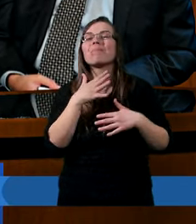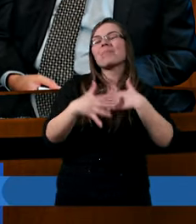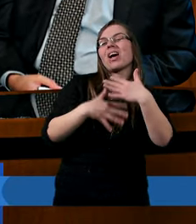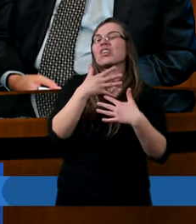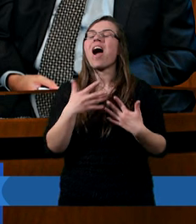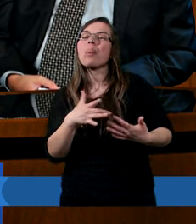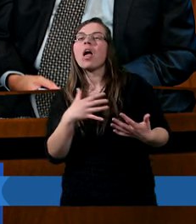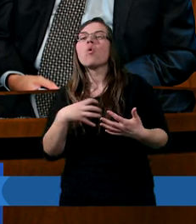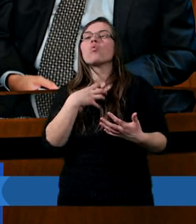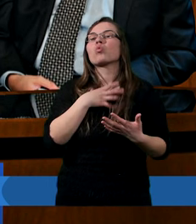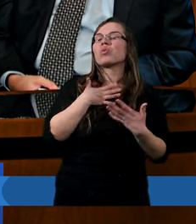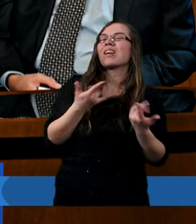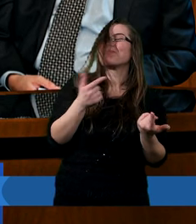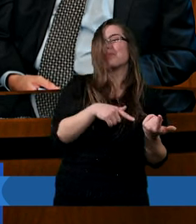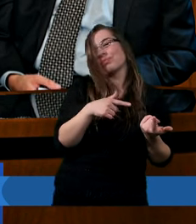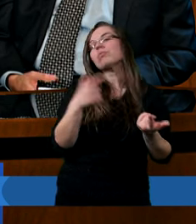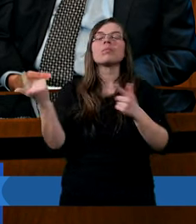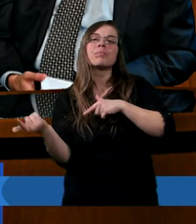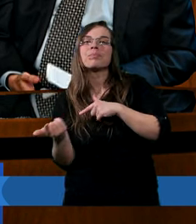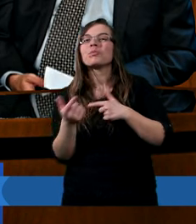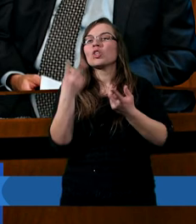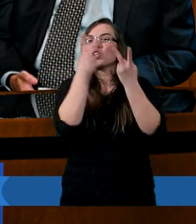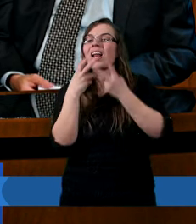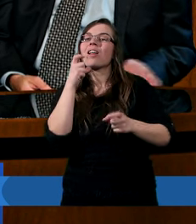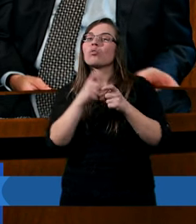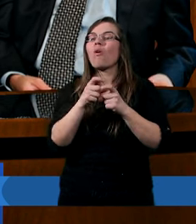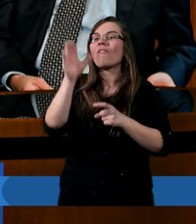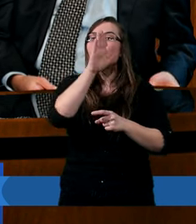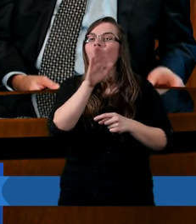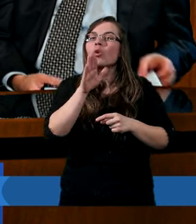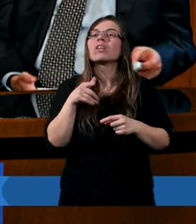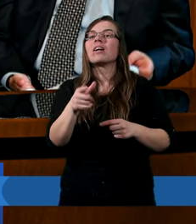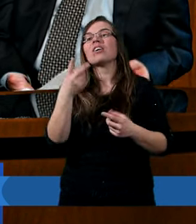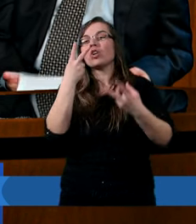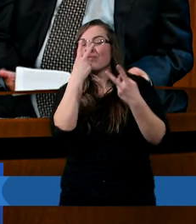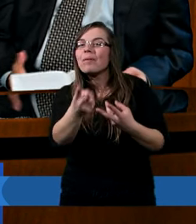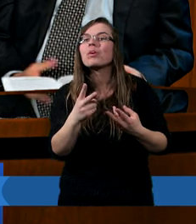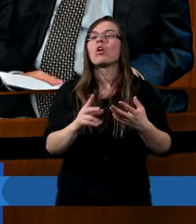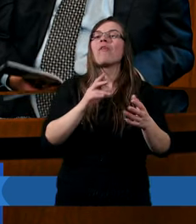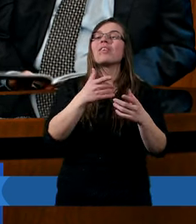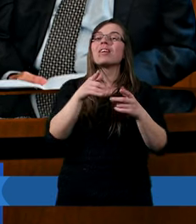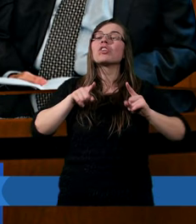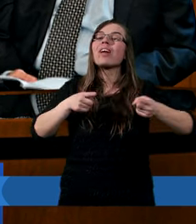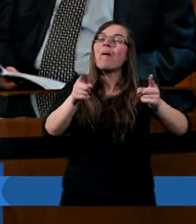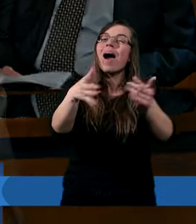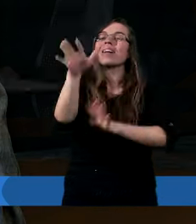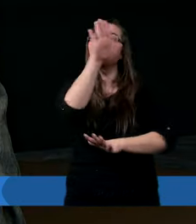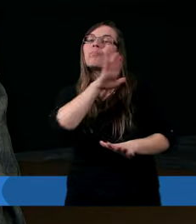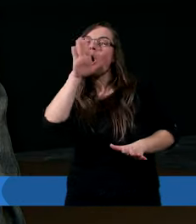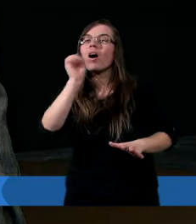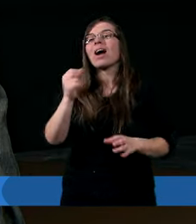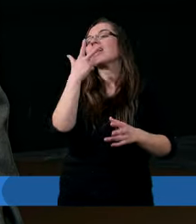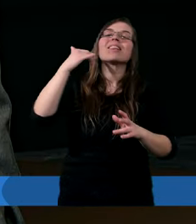uczucia, dlatego, że czytając Słowo Boże znajduję teksty, które pokazują, że sposób działania Pana Boga